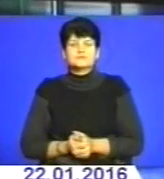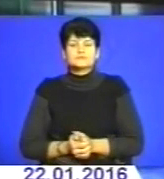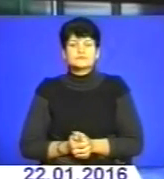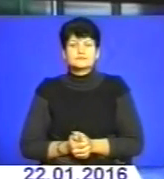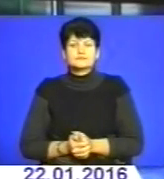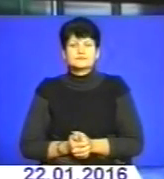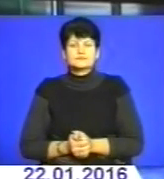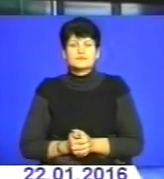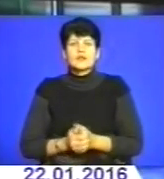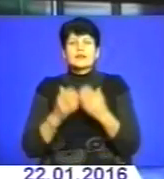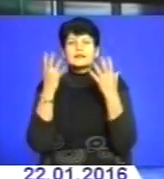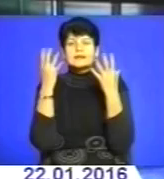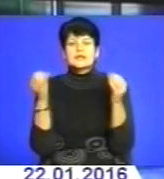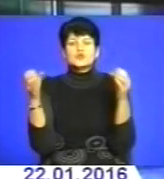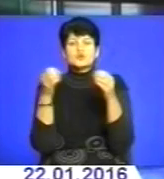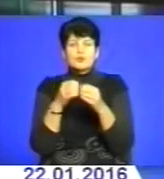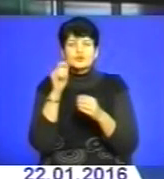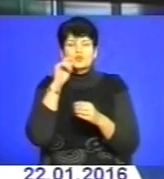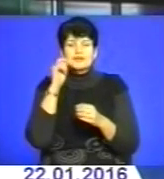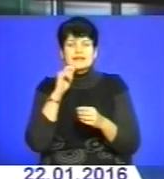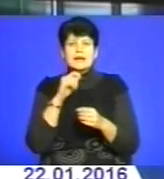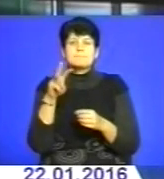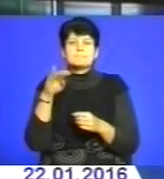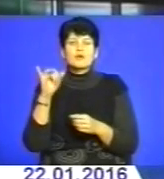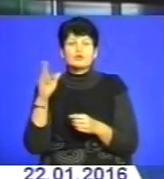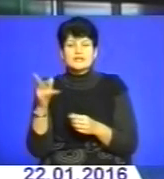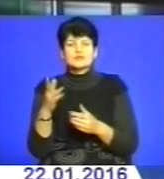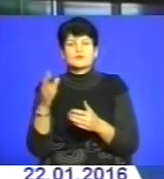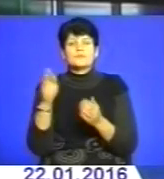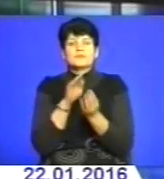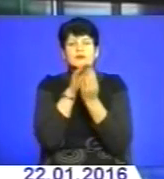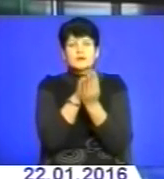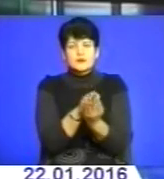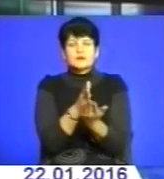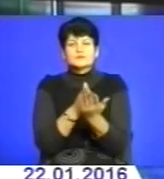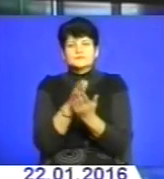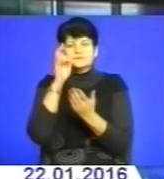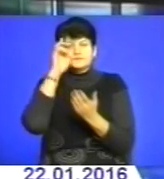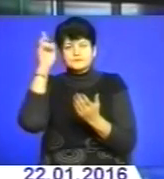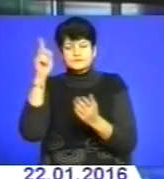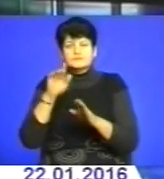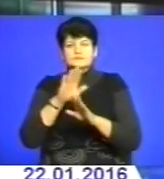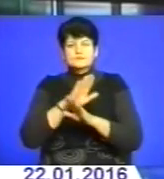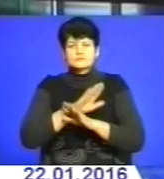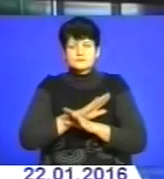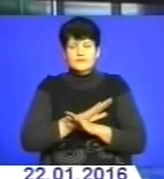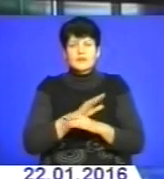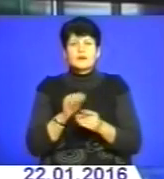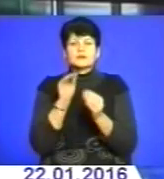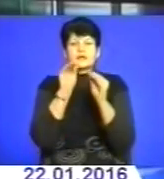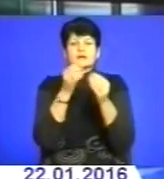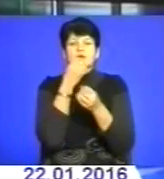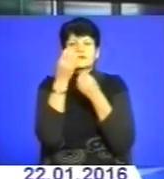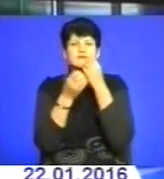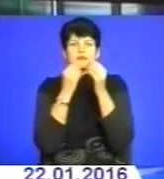У День Соборності України на Миколунецькому кладовищі відправили панахиду за полеглими впродовж сторіччя героями. Поклали квіти до пам